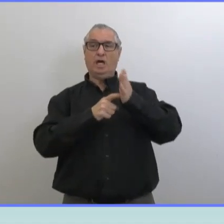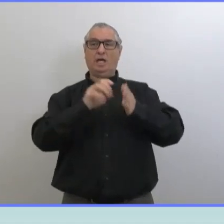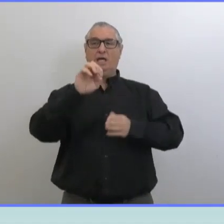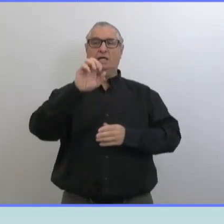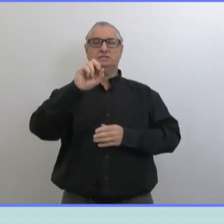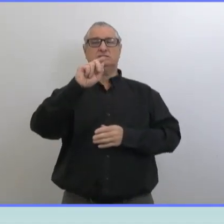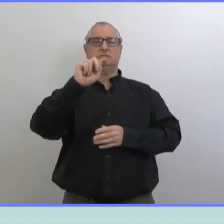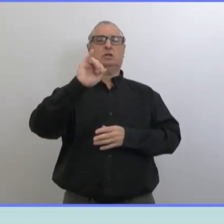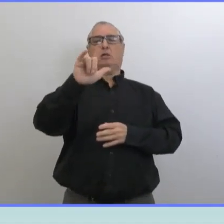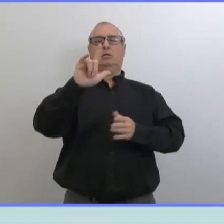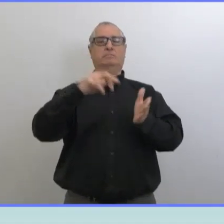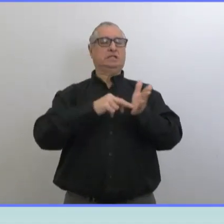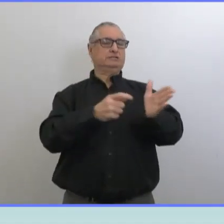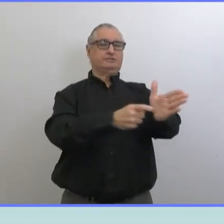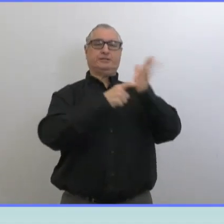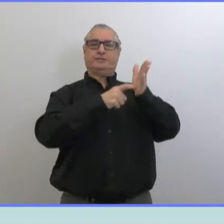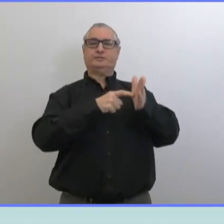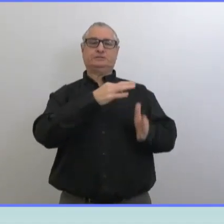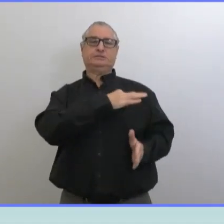Diapositive suivante.